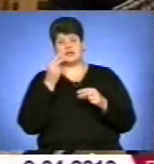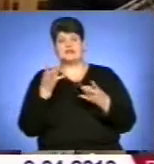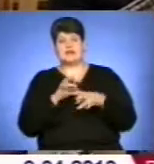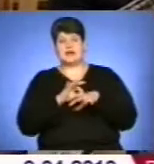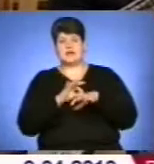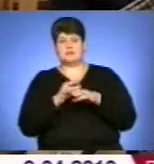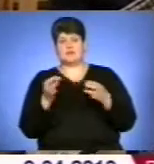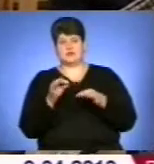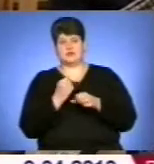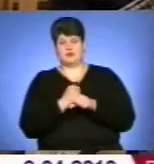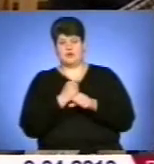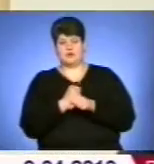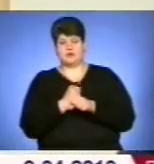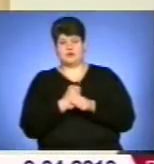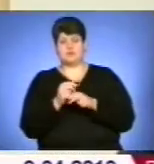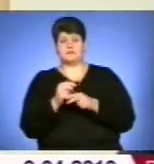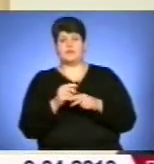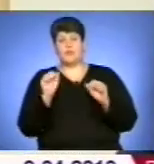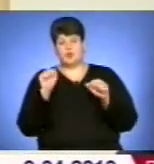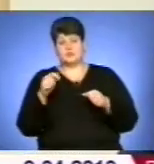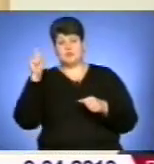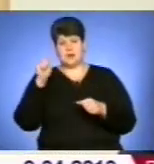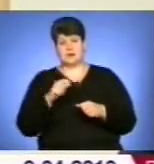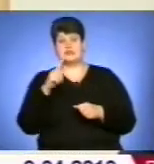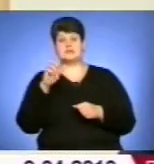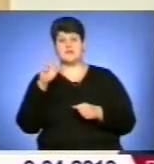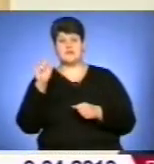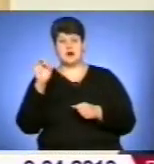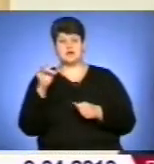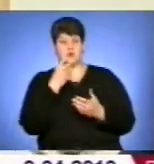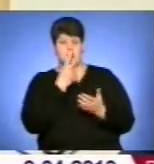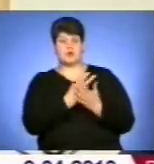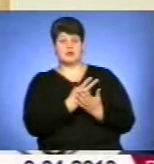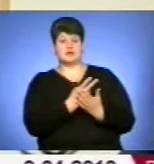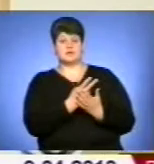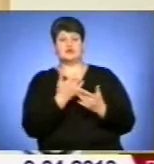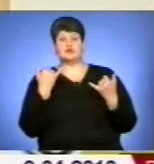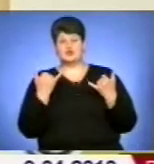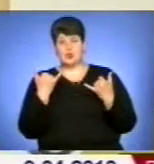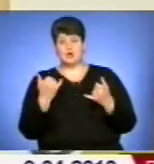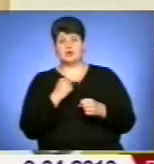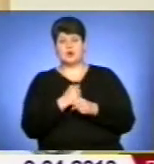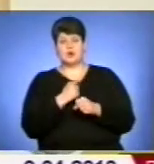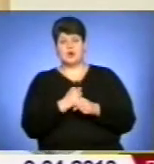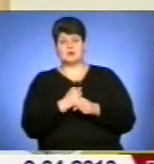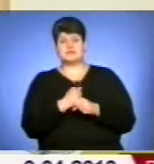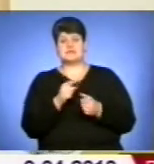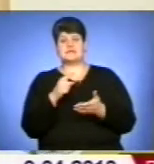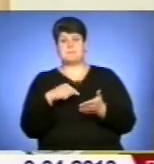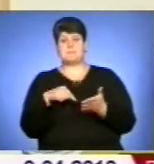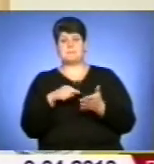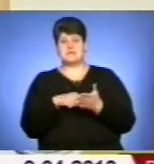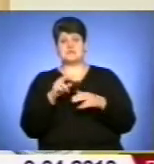будівництвом водопроводу у Збаражі. Можете приїхати в Збараж і ми вам продемонструємо, що сьогодні робиться з містобудівним,